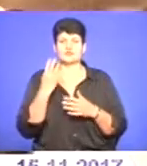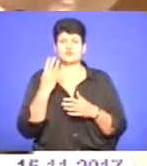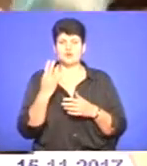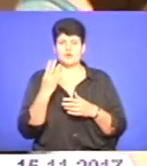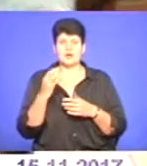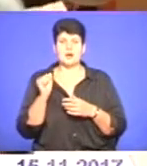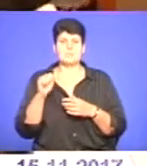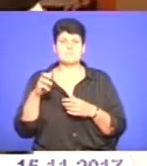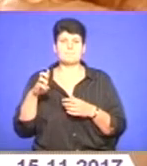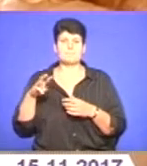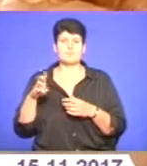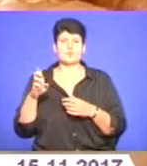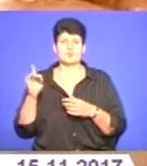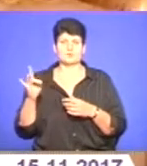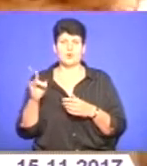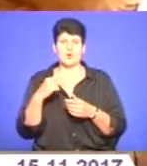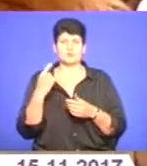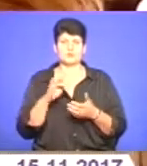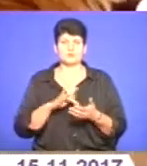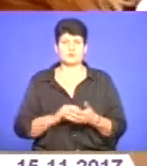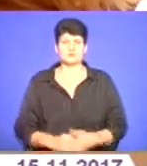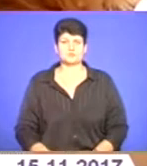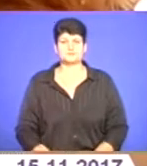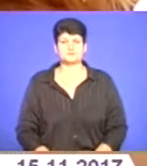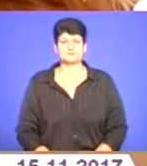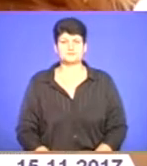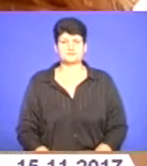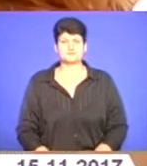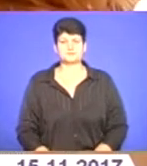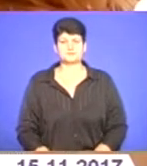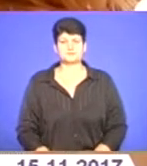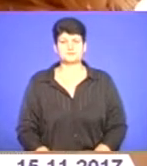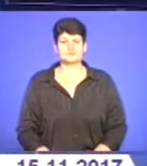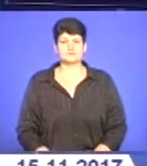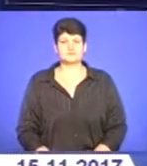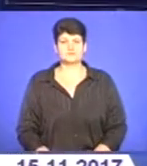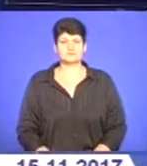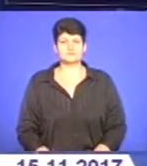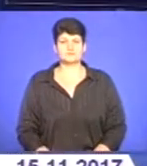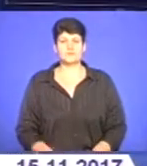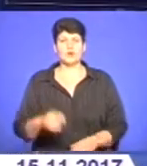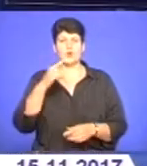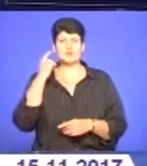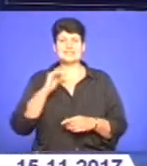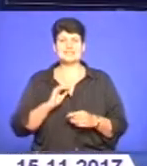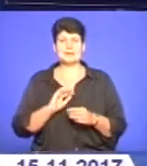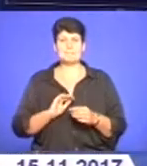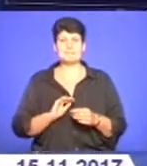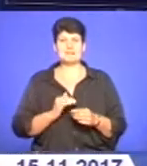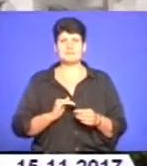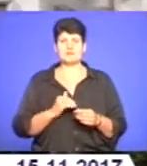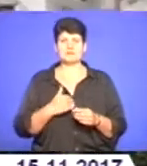амбулаторіях обласного центру. Анастасія Чичко, Оксана Галіяш, Вісті ТТБ. Російський підприємець хоче за